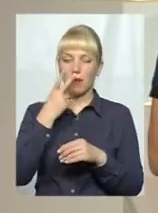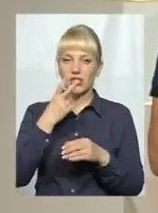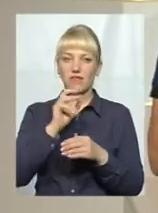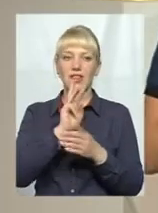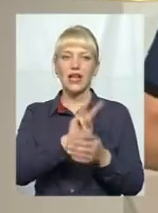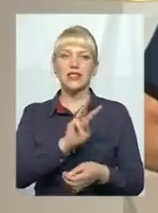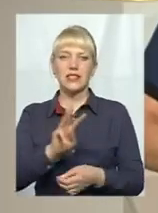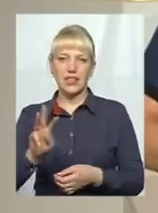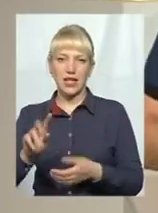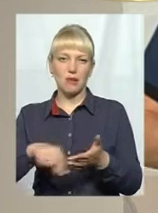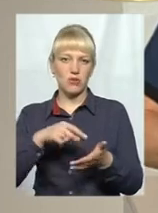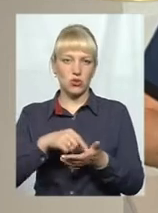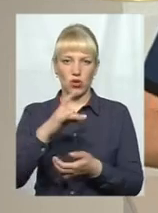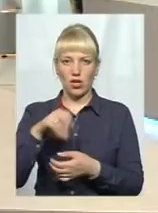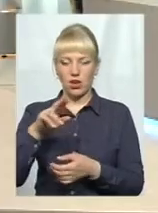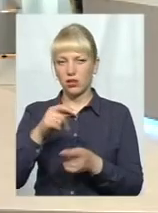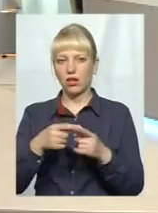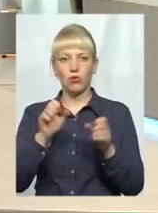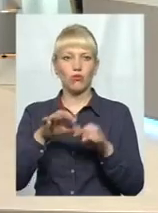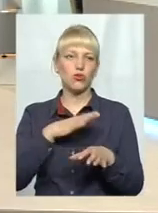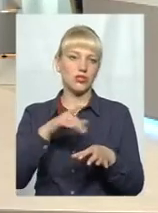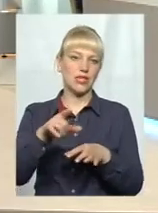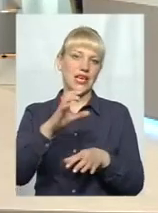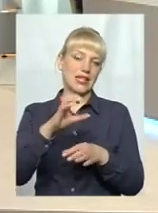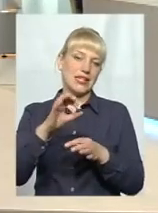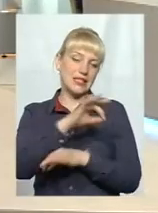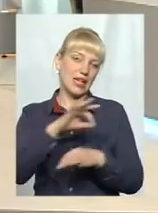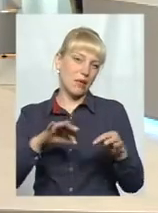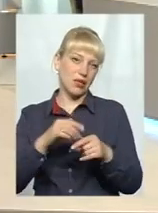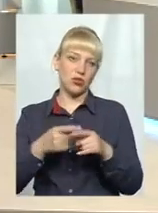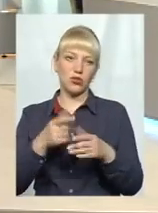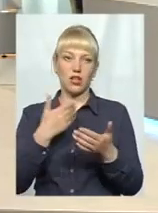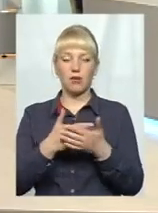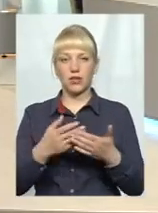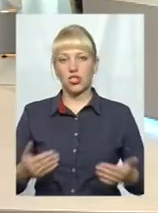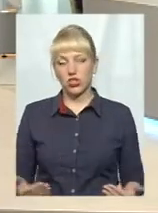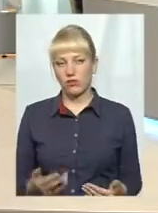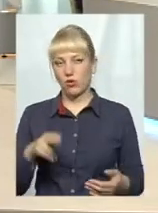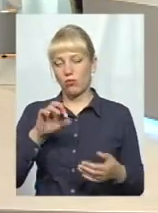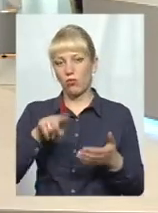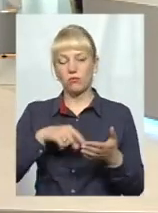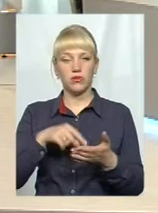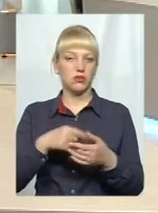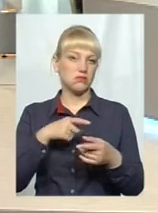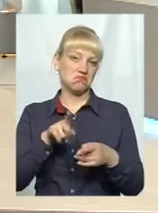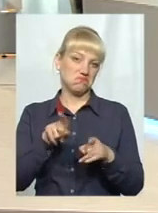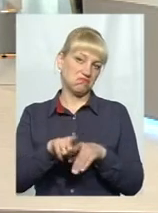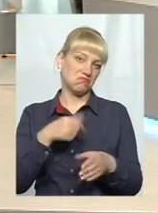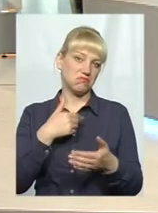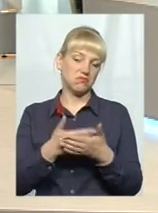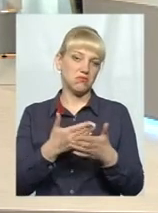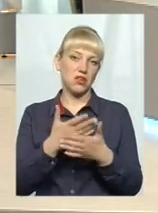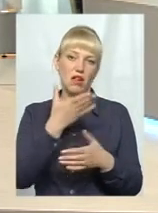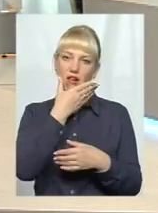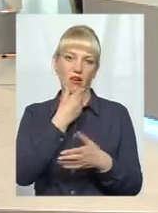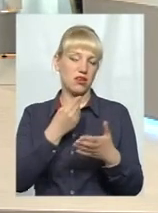ради... Можливо, вони так схематично вам виглядають. Я би вам показала їх десь в живу по місту. Мені здається, що це досить хороші